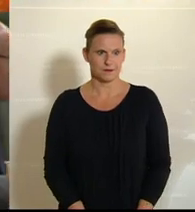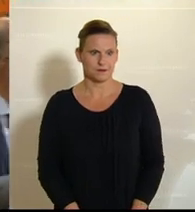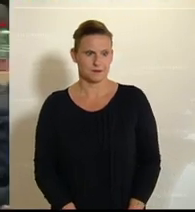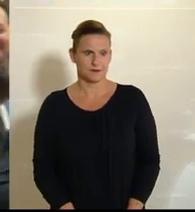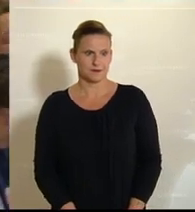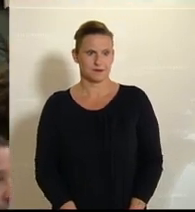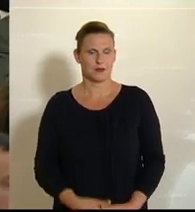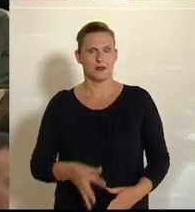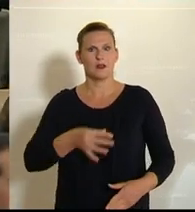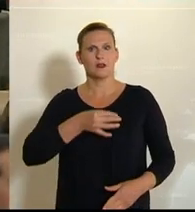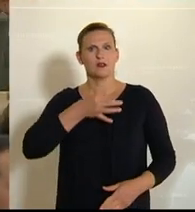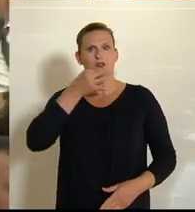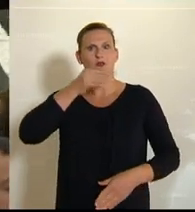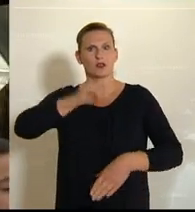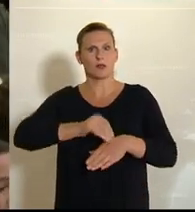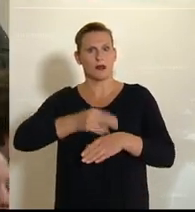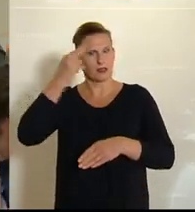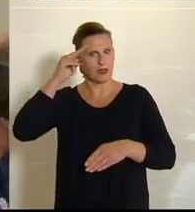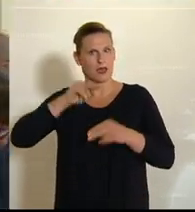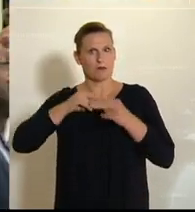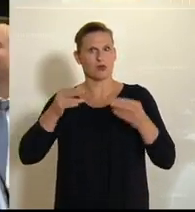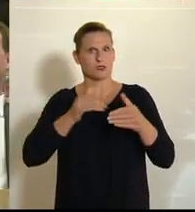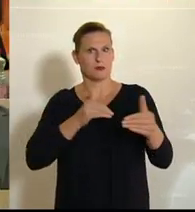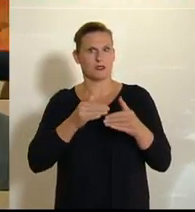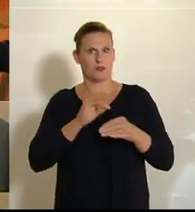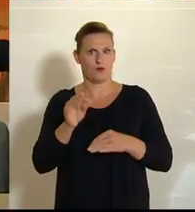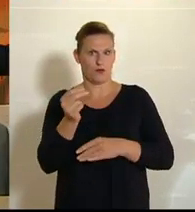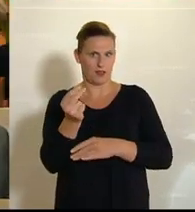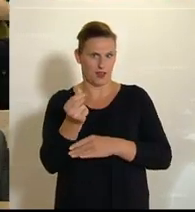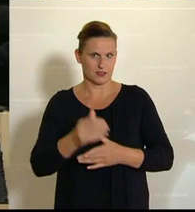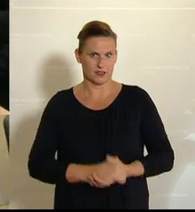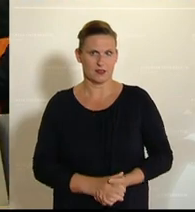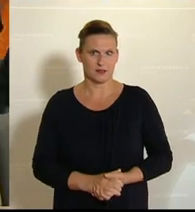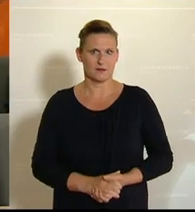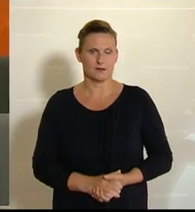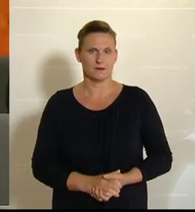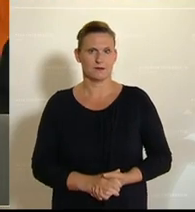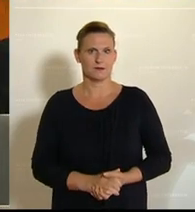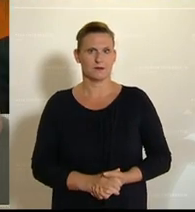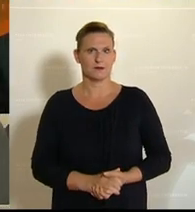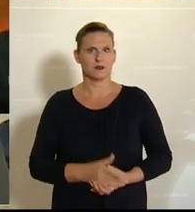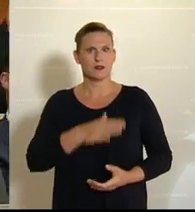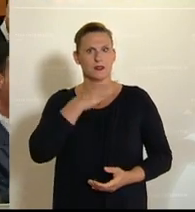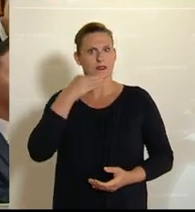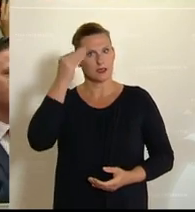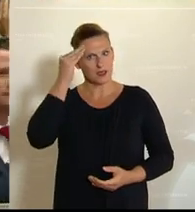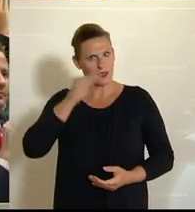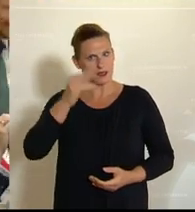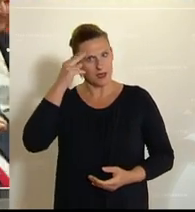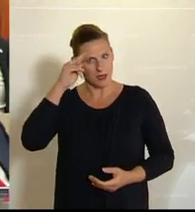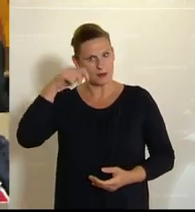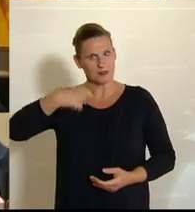Und jetzt hat Finanzminister Gernot Blümel das Wort hier am Ende dieser dreitägigen Budgetdebatte.